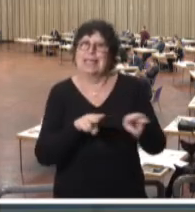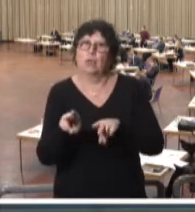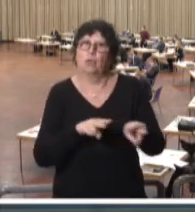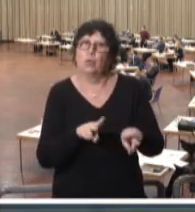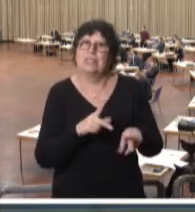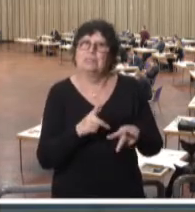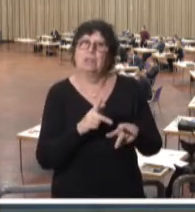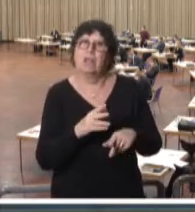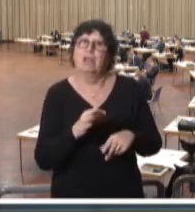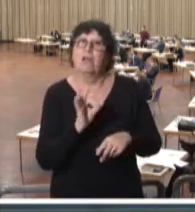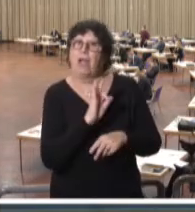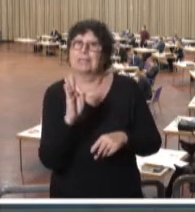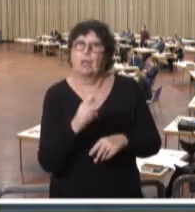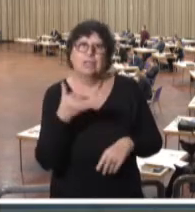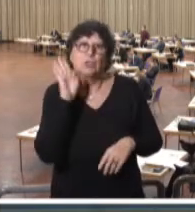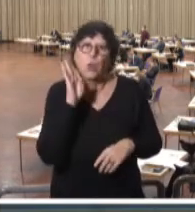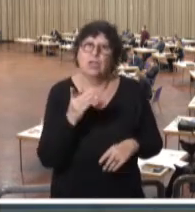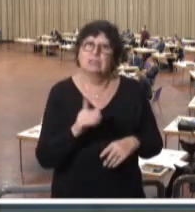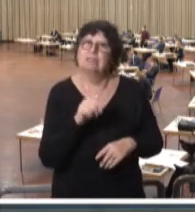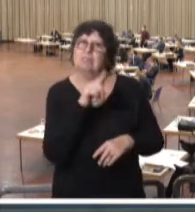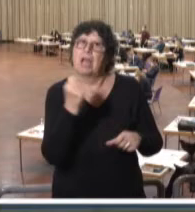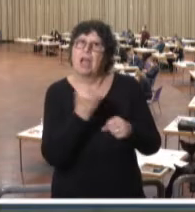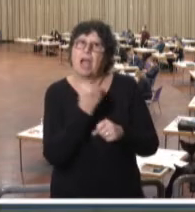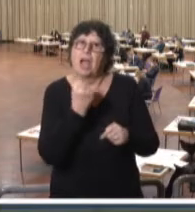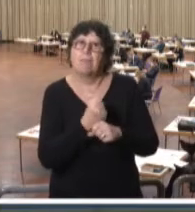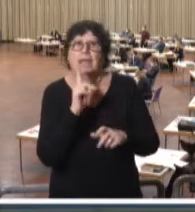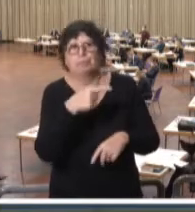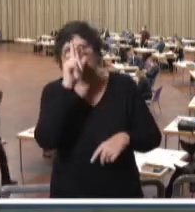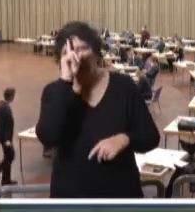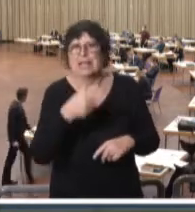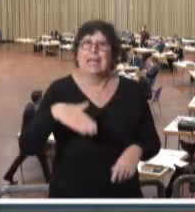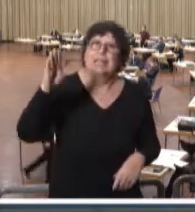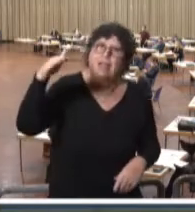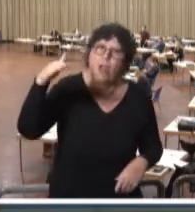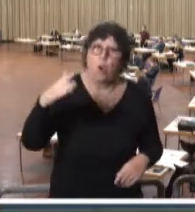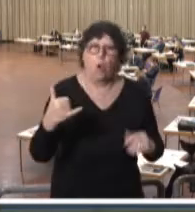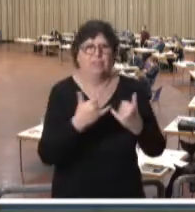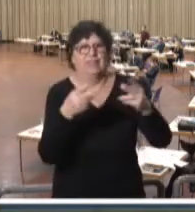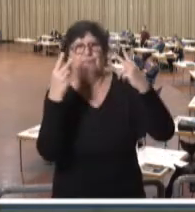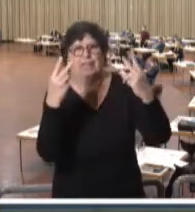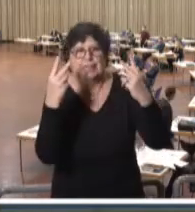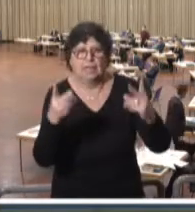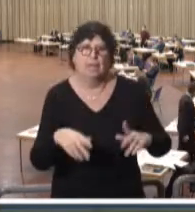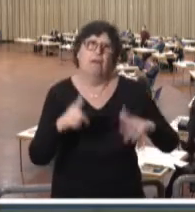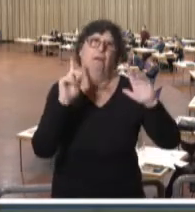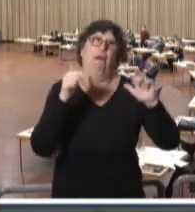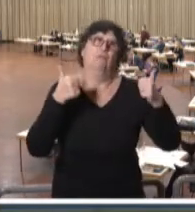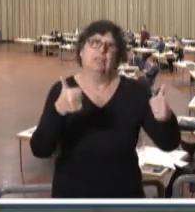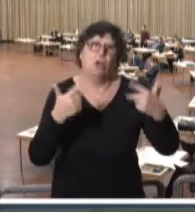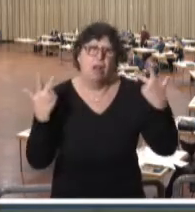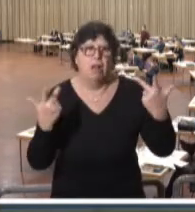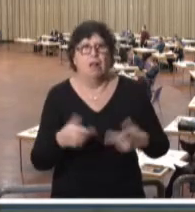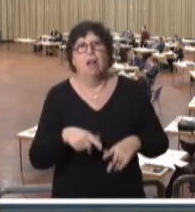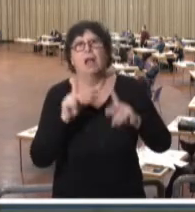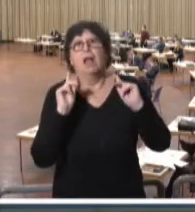regierungstragenden Fraktionen gehört, die haben also die Arbeit der Polizei gelobt, wie wichtig das alles ist und wie schwierig das ist und wenn die